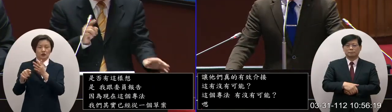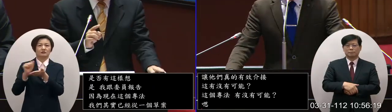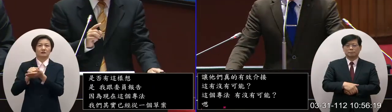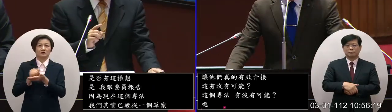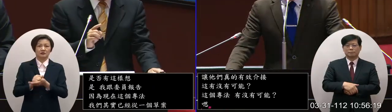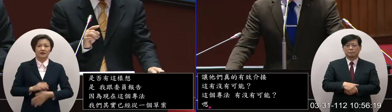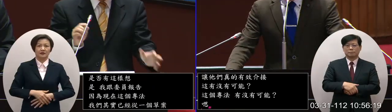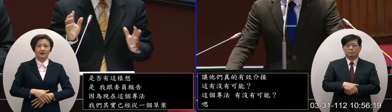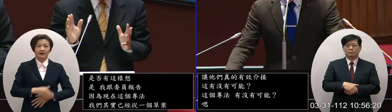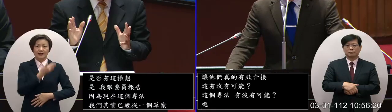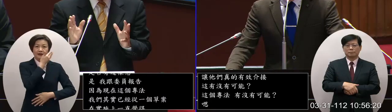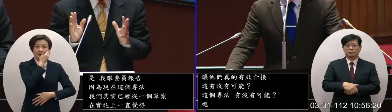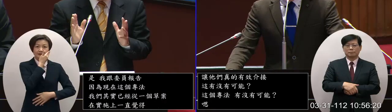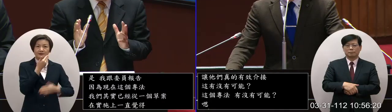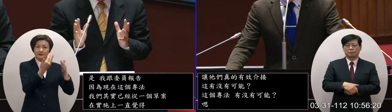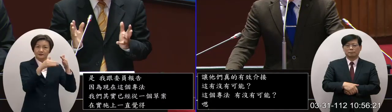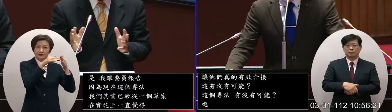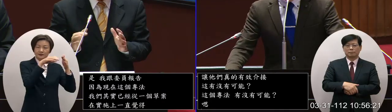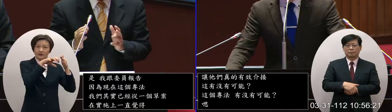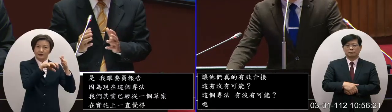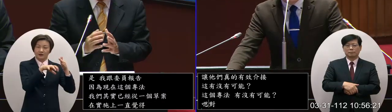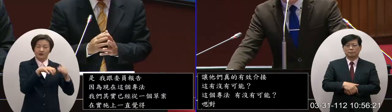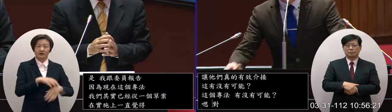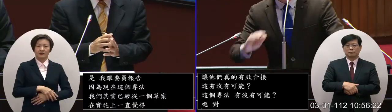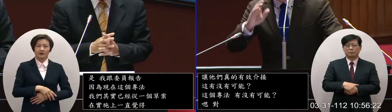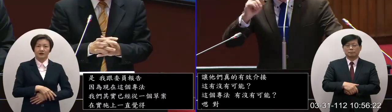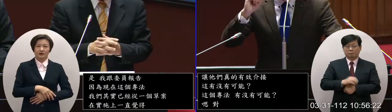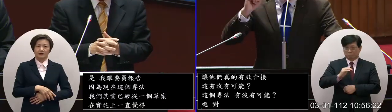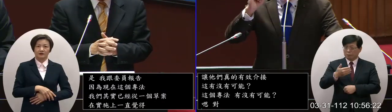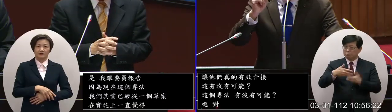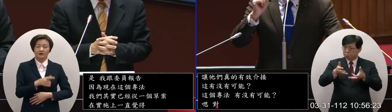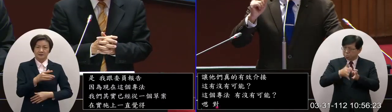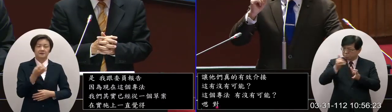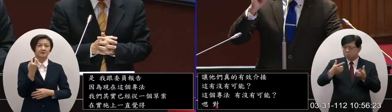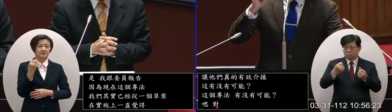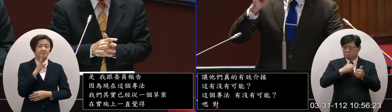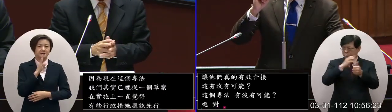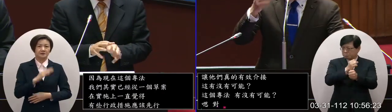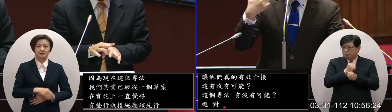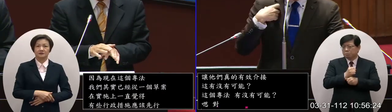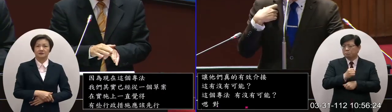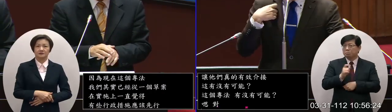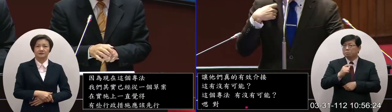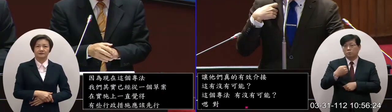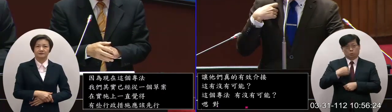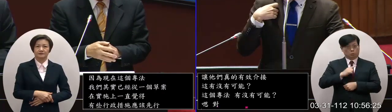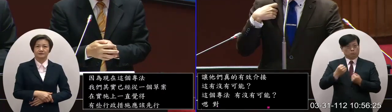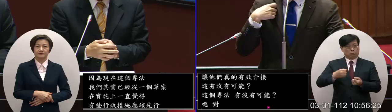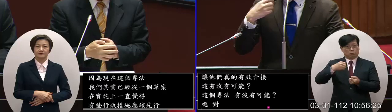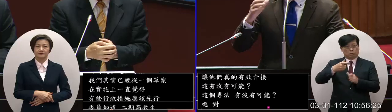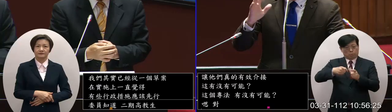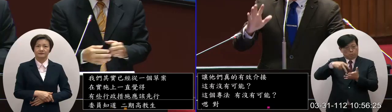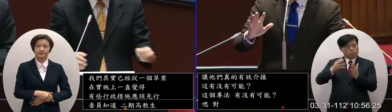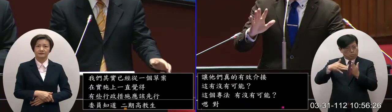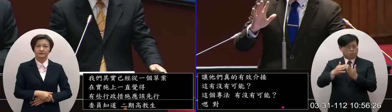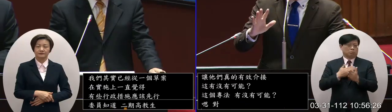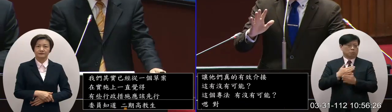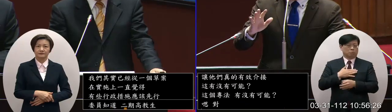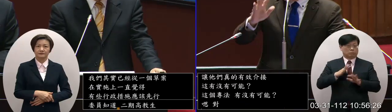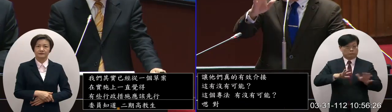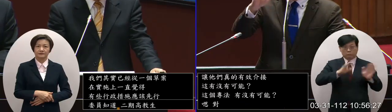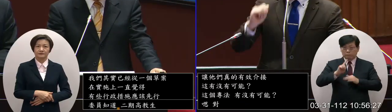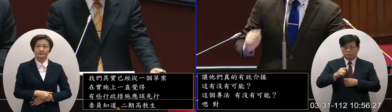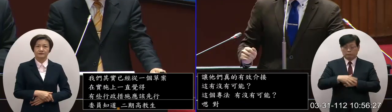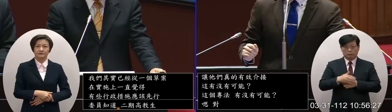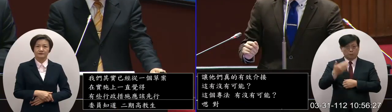各大學包含私立學校它其實是一個新的措施可是部長我還是提醒一點因為我自己在公立學校我很清楚現在的